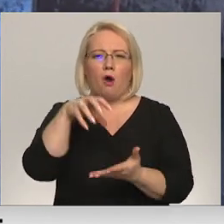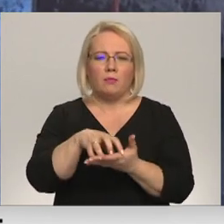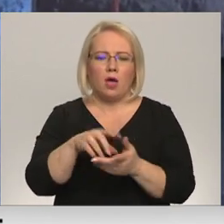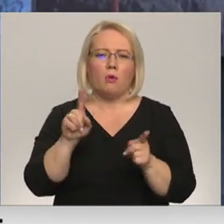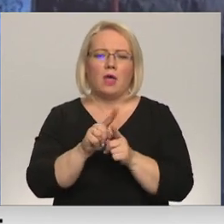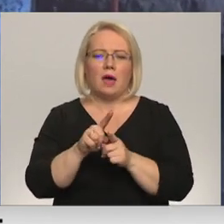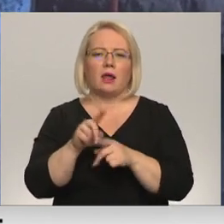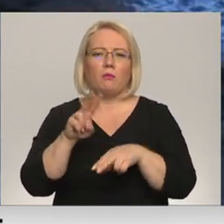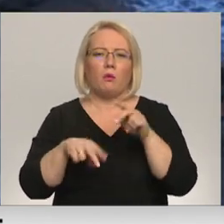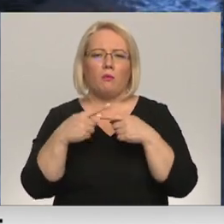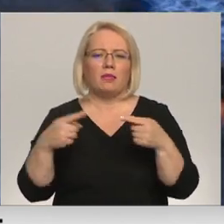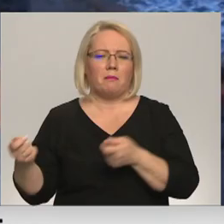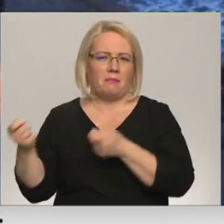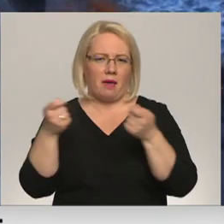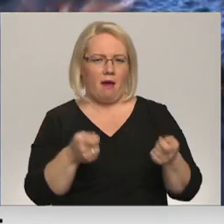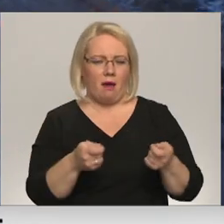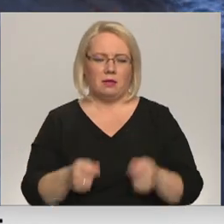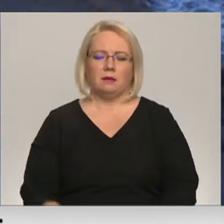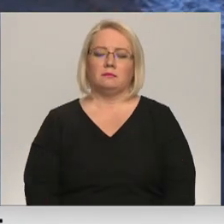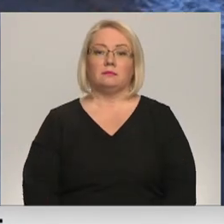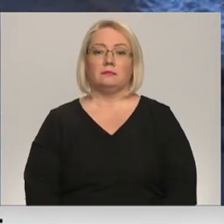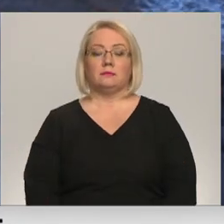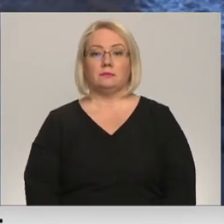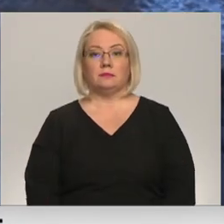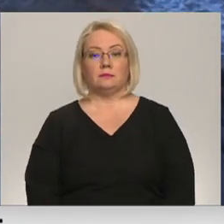Sandra Paigiļkalne, Kaspars Daņaļevičs, Vidustāgubas televīzija.